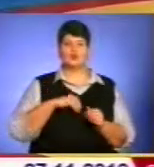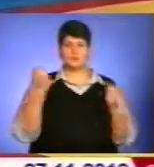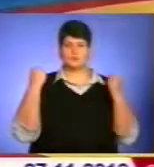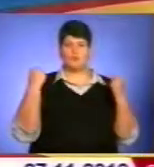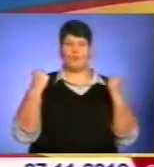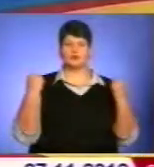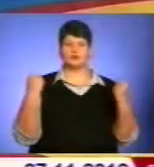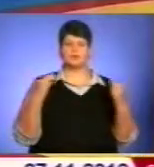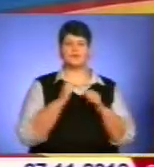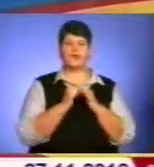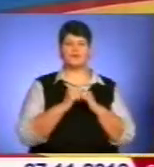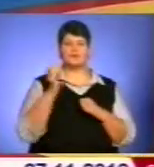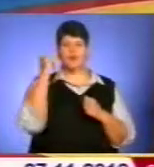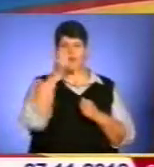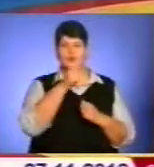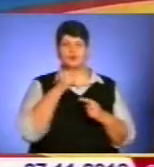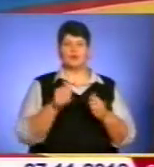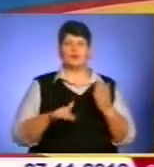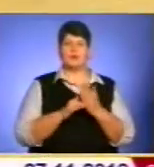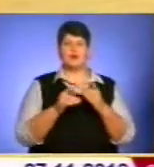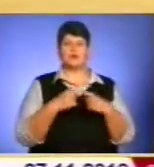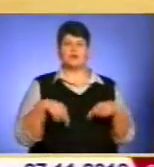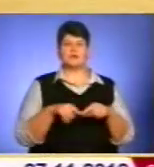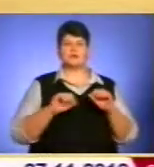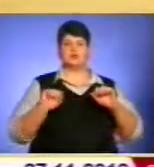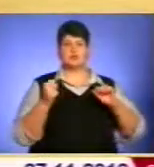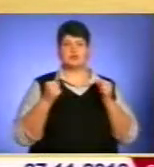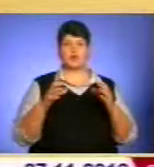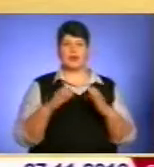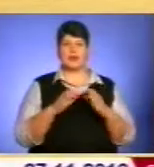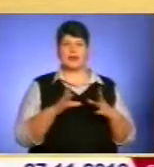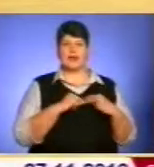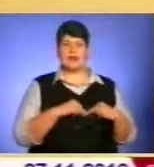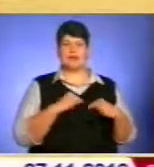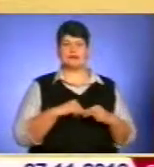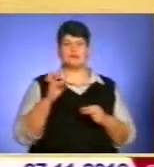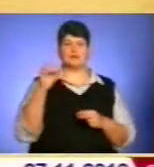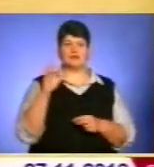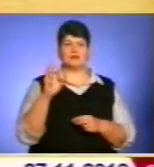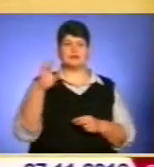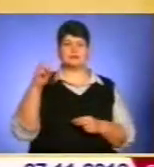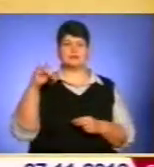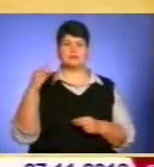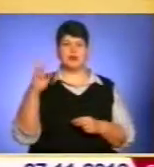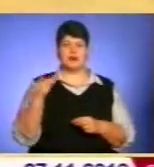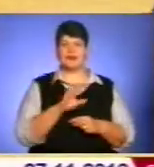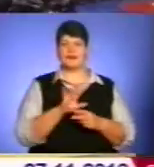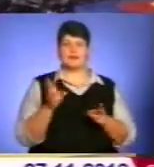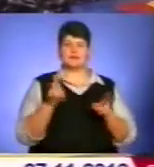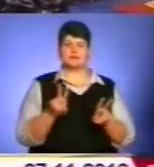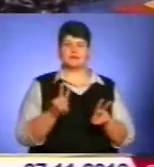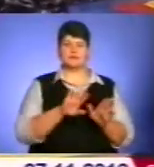Щорічно турнір допомагають організовувати друзі та колеги Богдана Сібайла. Не залишається осторонь громадській організації.